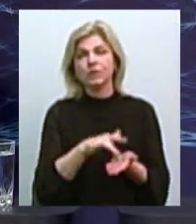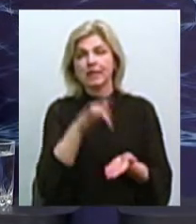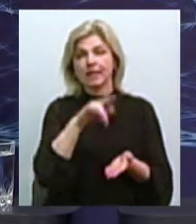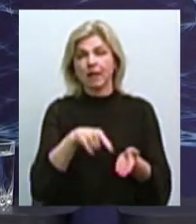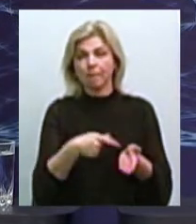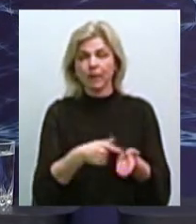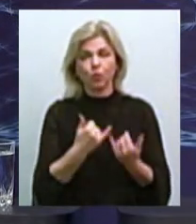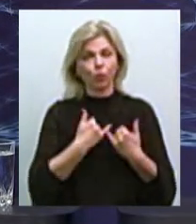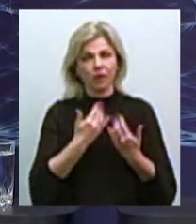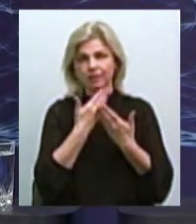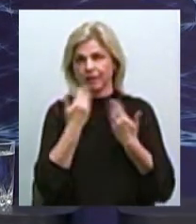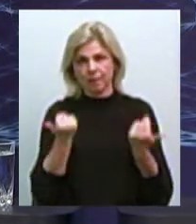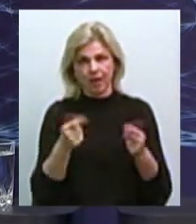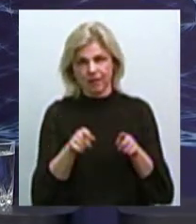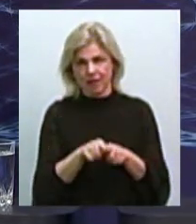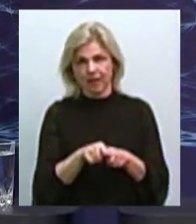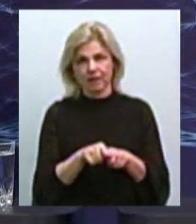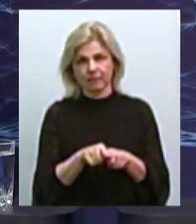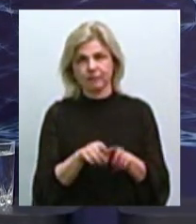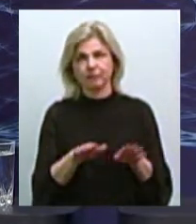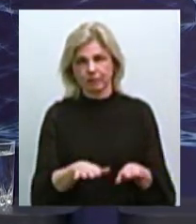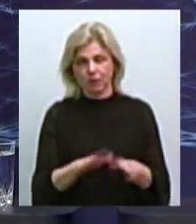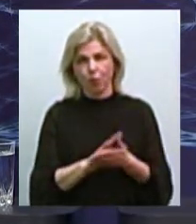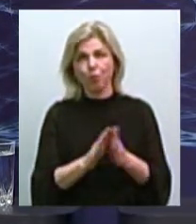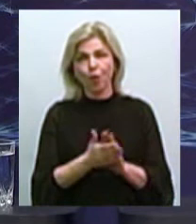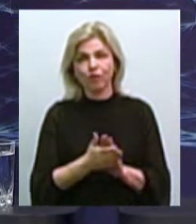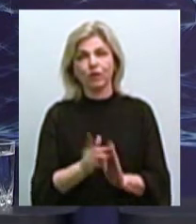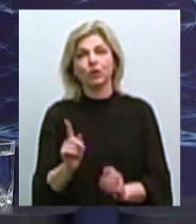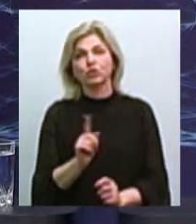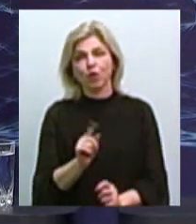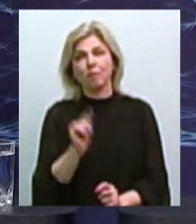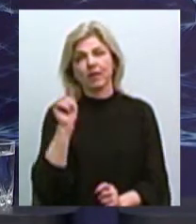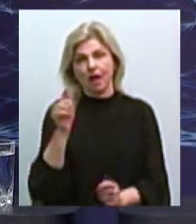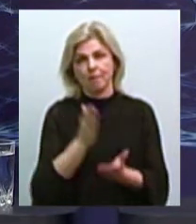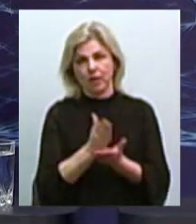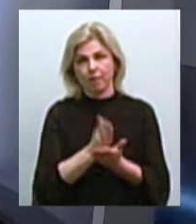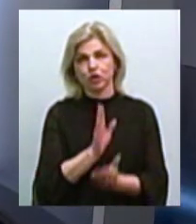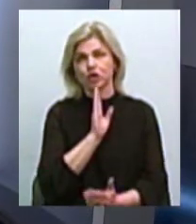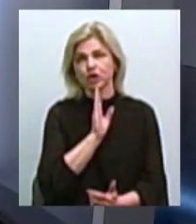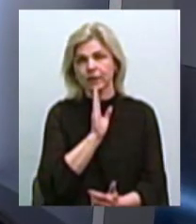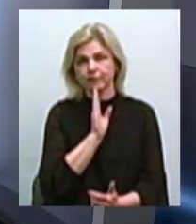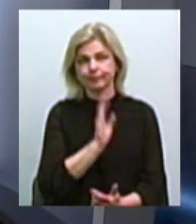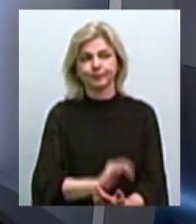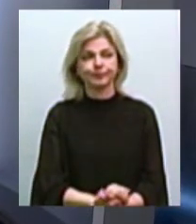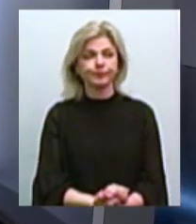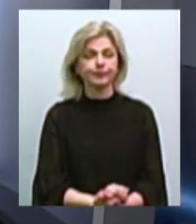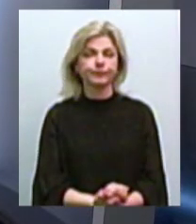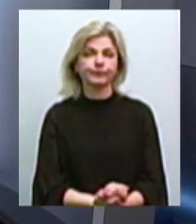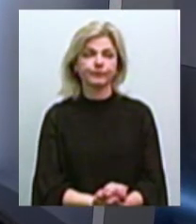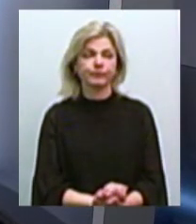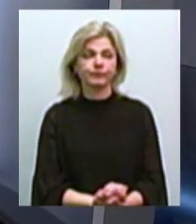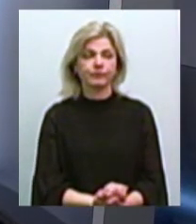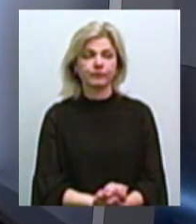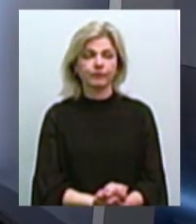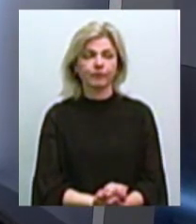таких умов, щоб там перебували саме жінки безпритульні. Тому